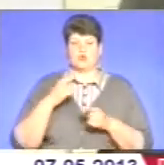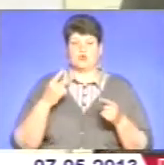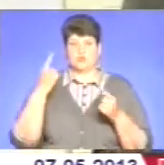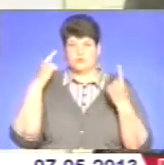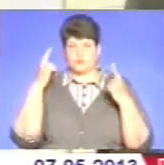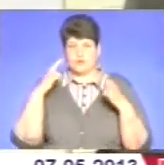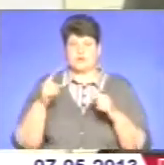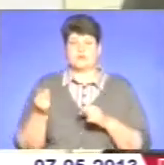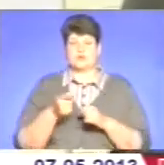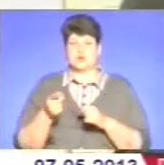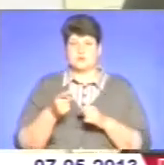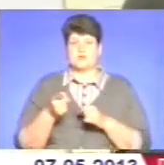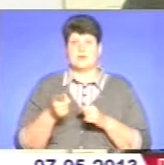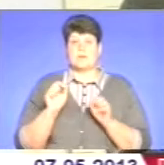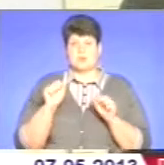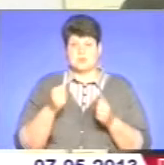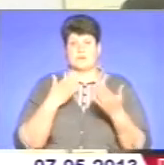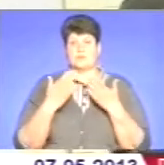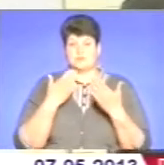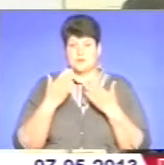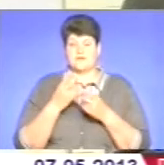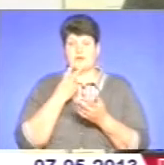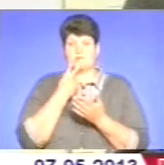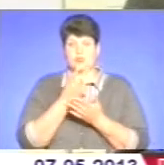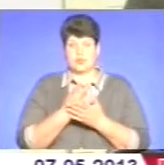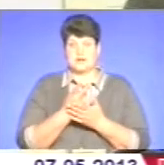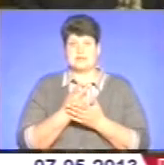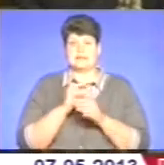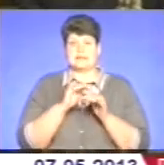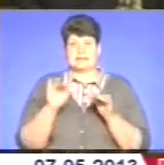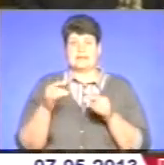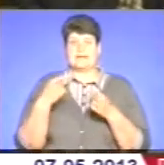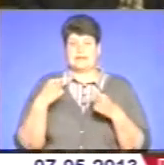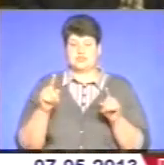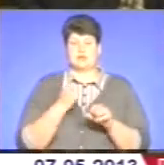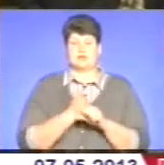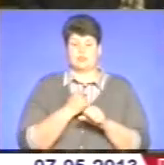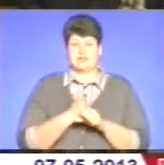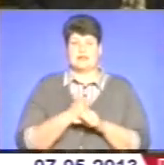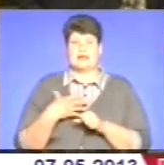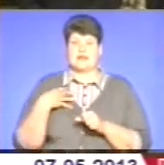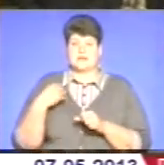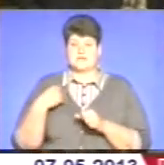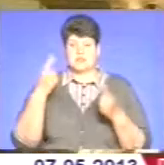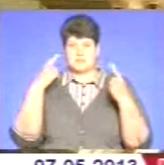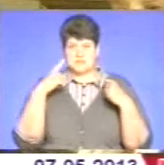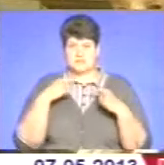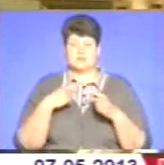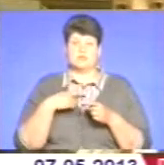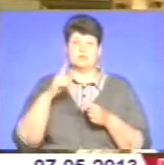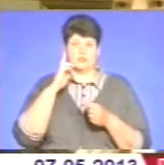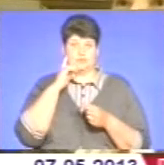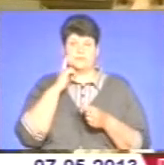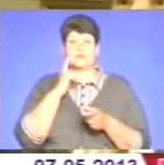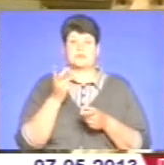Тернопільші, є можливість поспілкуватися і побачити себе в метлі інших робіт. Львівські майці відгукнулися на запрошення відвідати наше